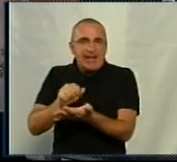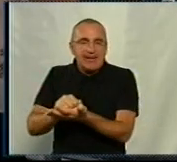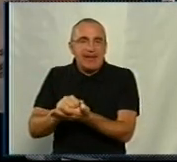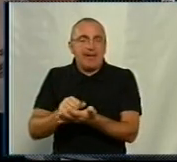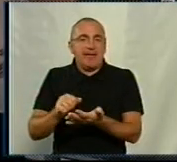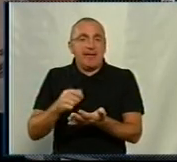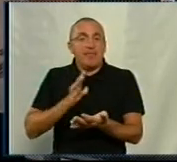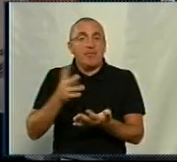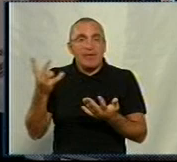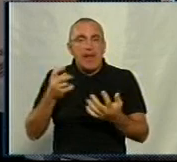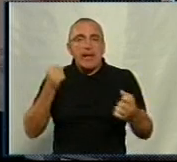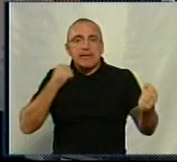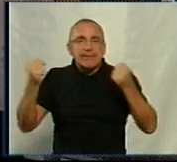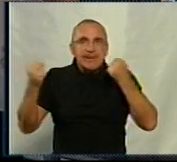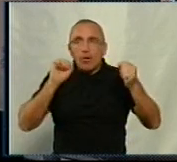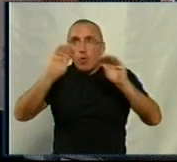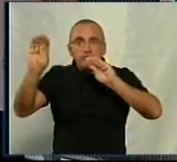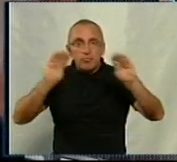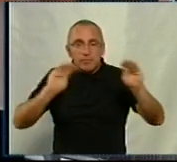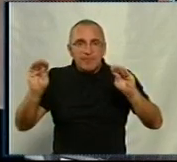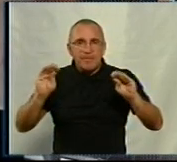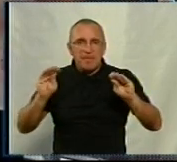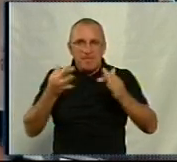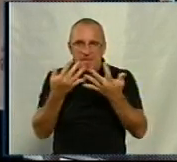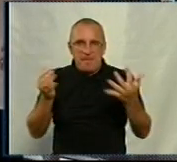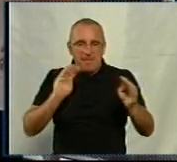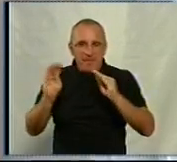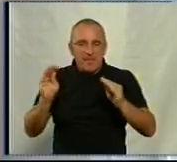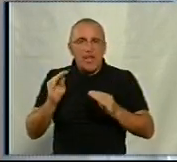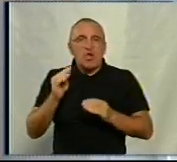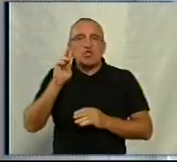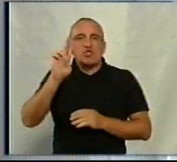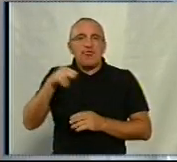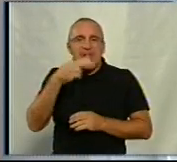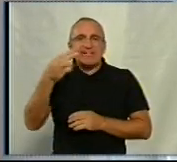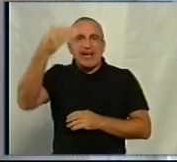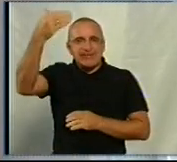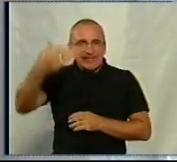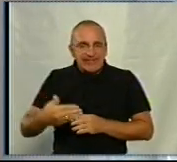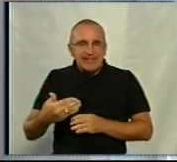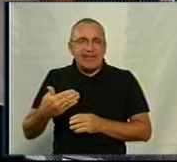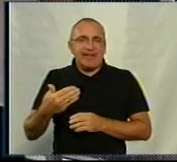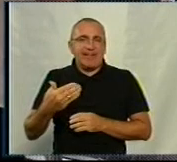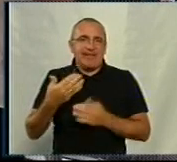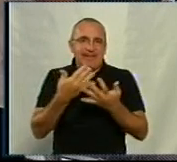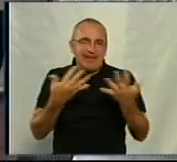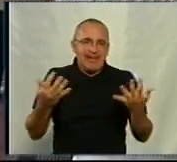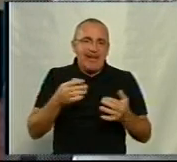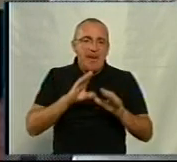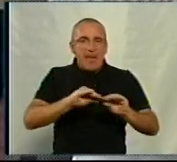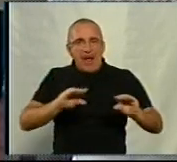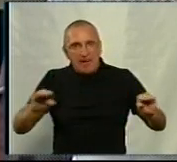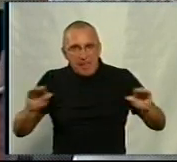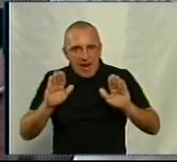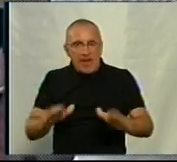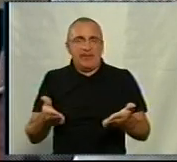оці тренажерні ці, предмети, шведська стінка, доска, євмінова, ну і харімати. Як